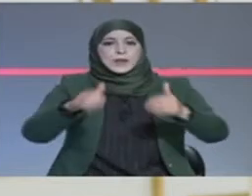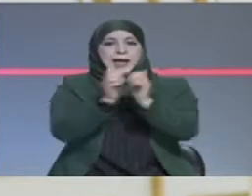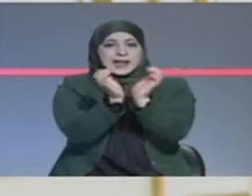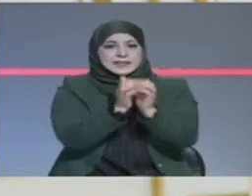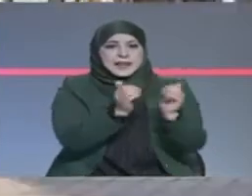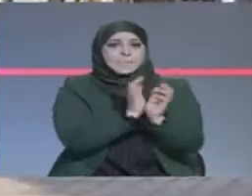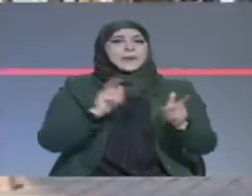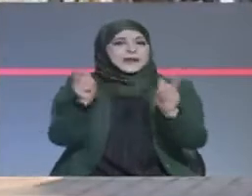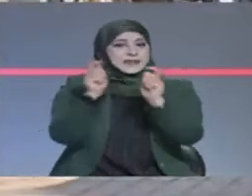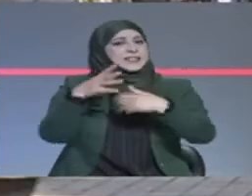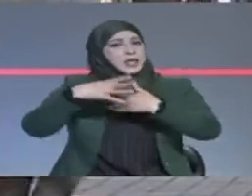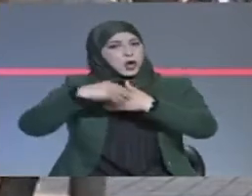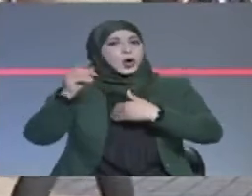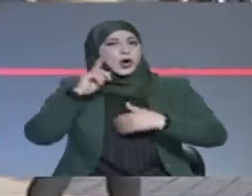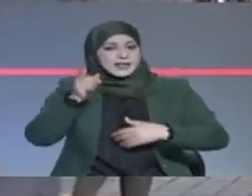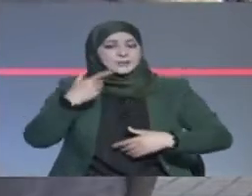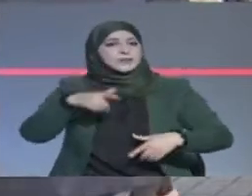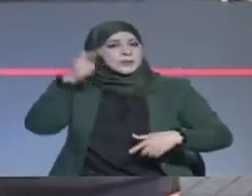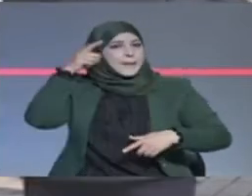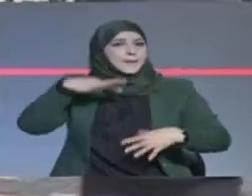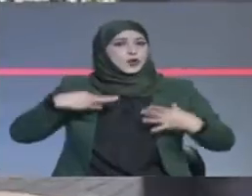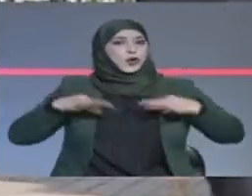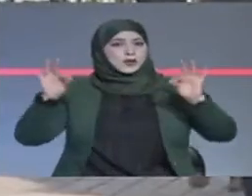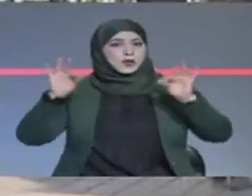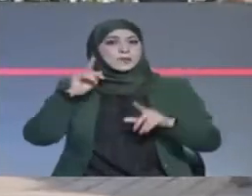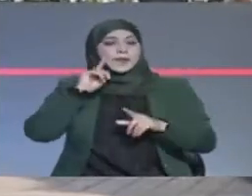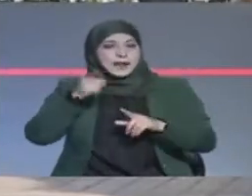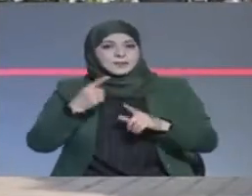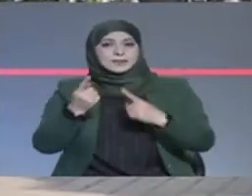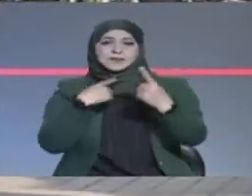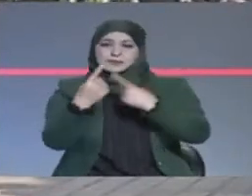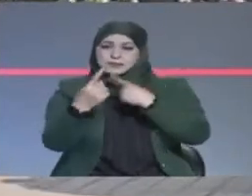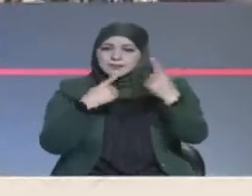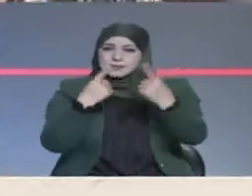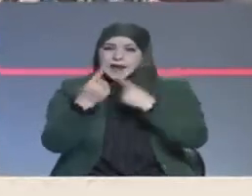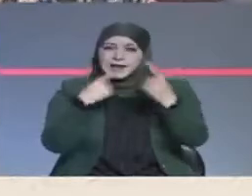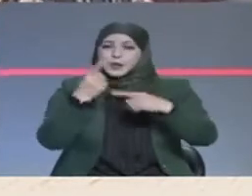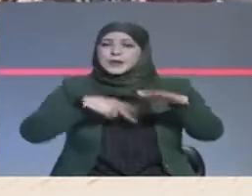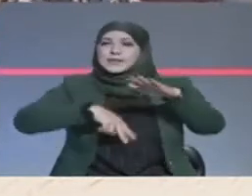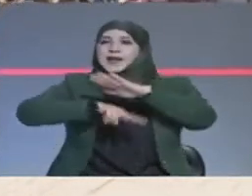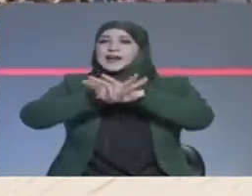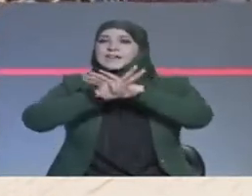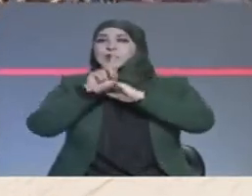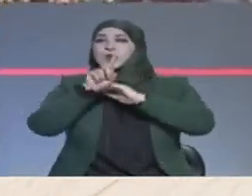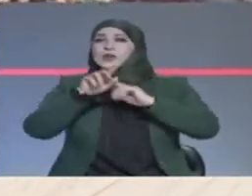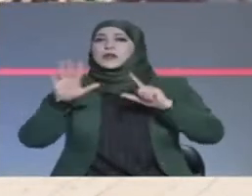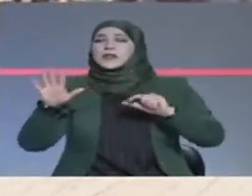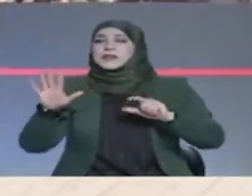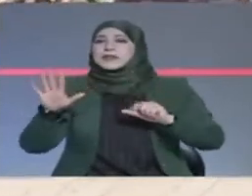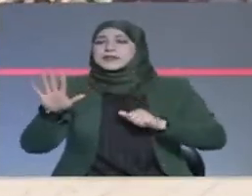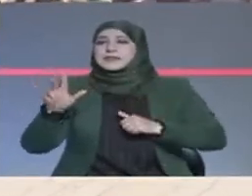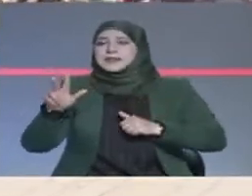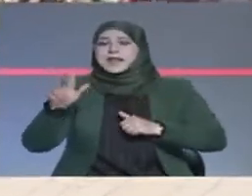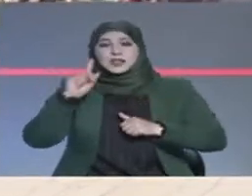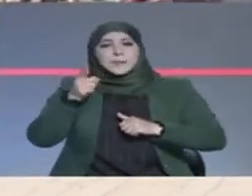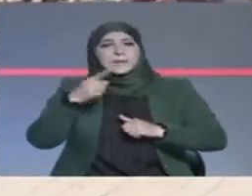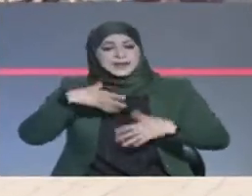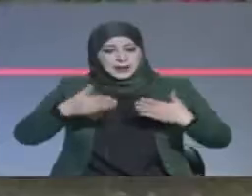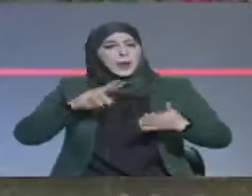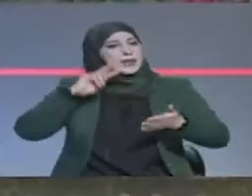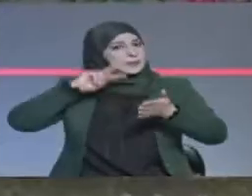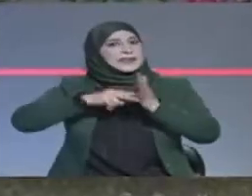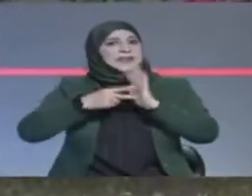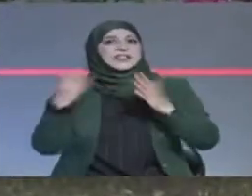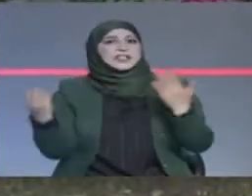الوطنية استئناسا بتجربة الحوار الوطني لسنة 13 و2000 ولكن بسيغ مغايرة